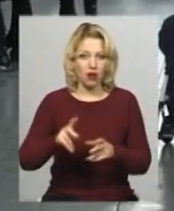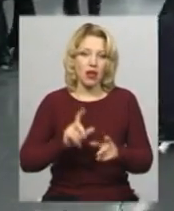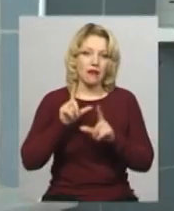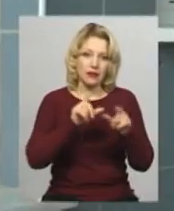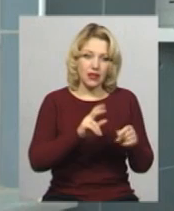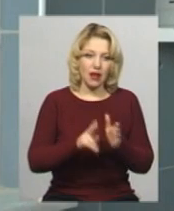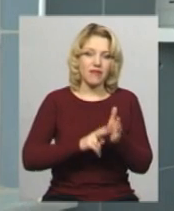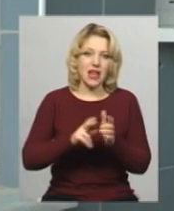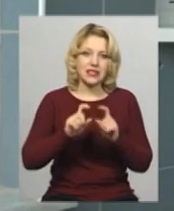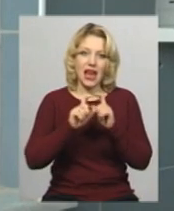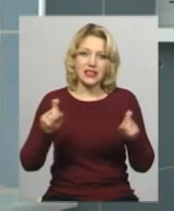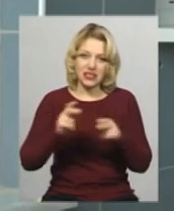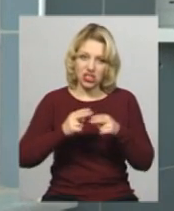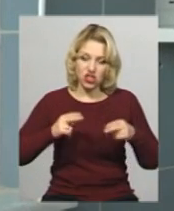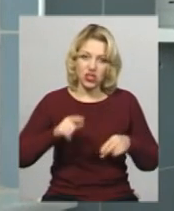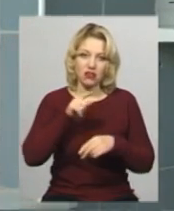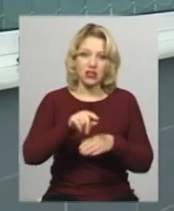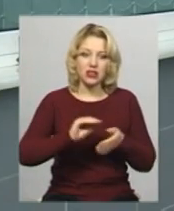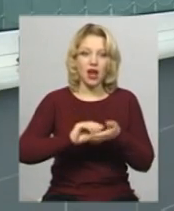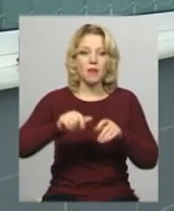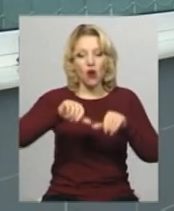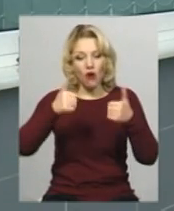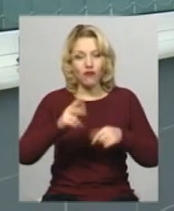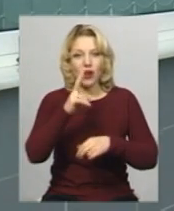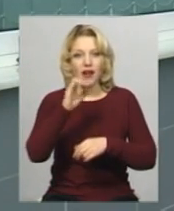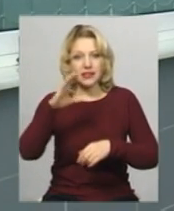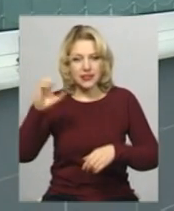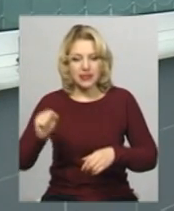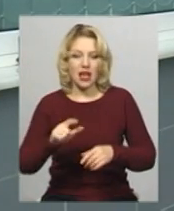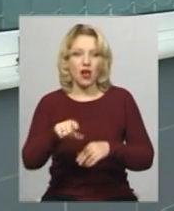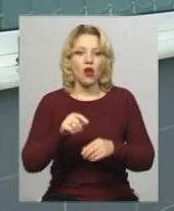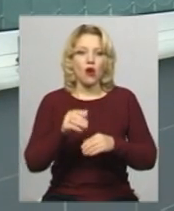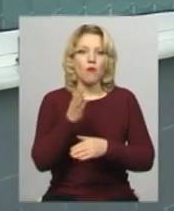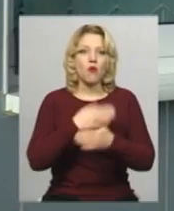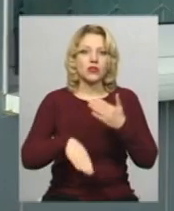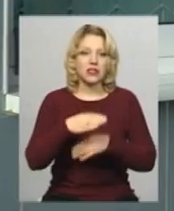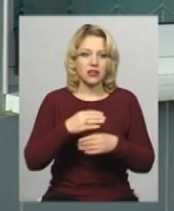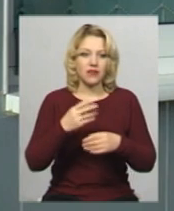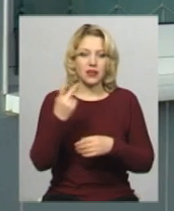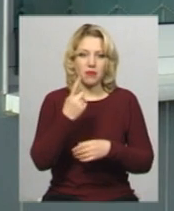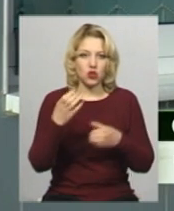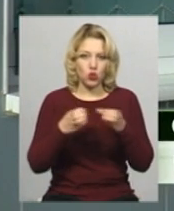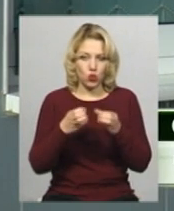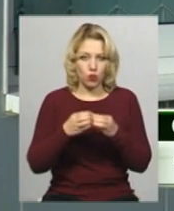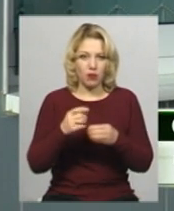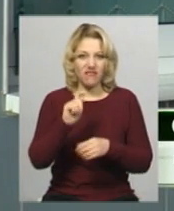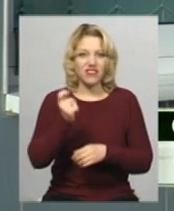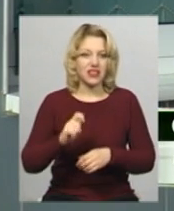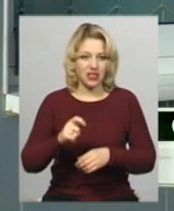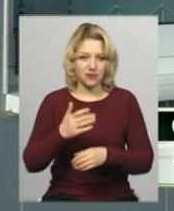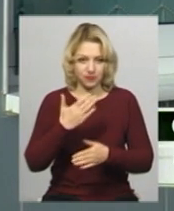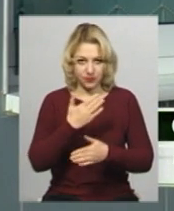залізницю. Там через касу оформлював його за посвідченням інваліда війни першої групи. Спочатку приїжджати треба було